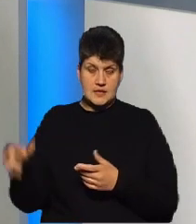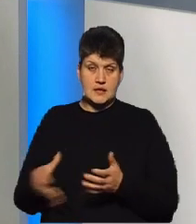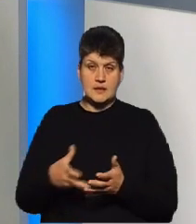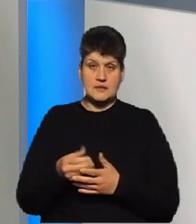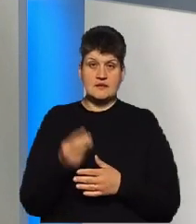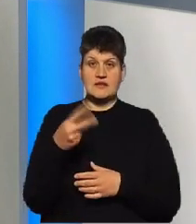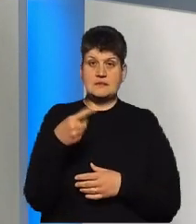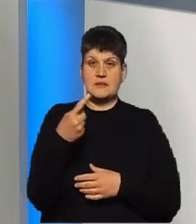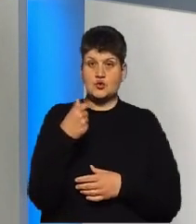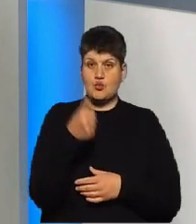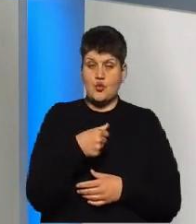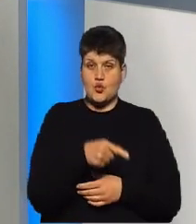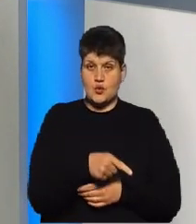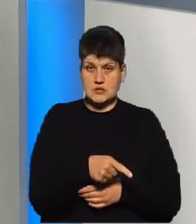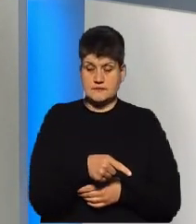році,